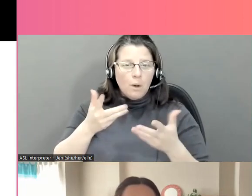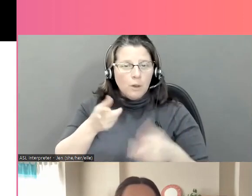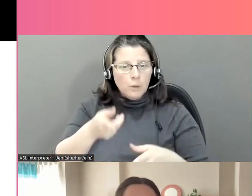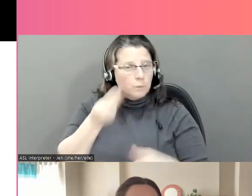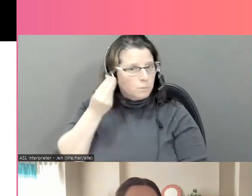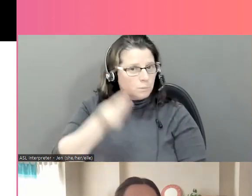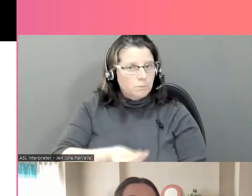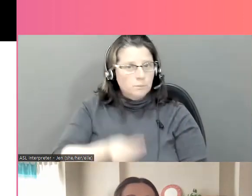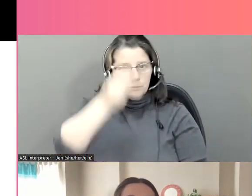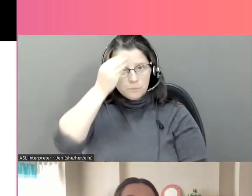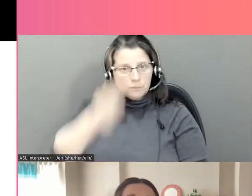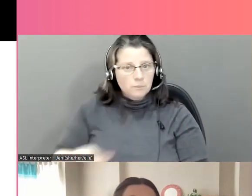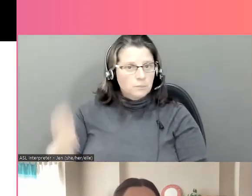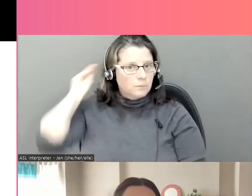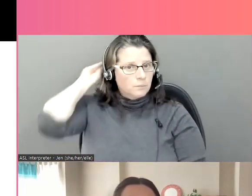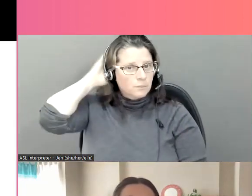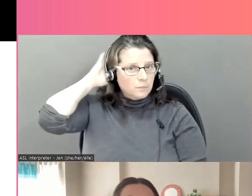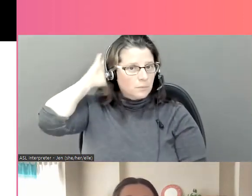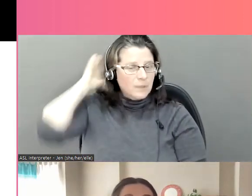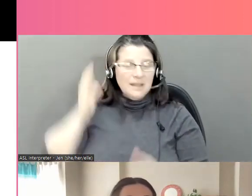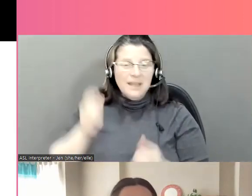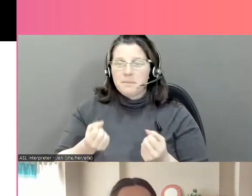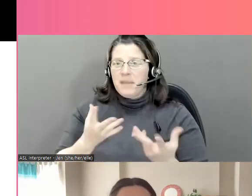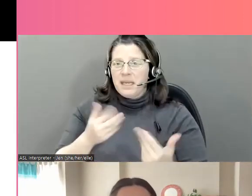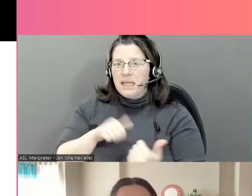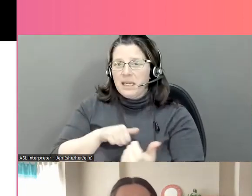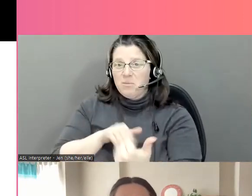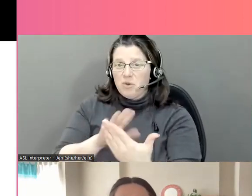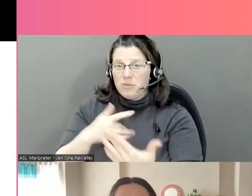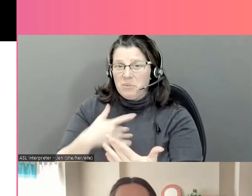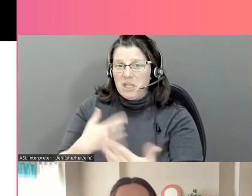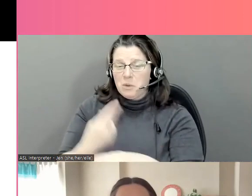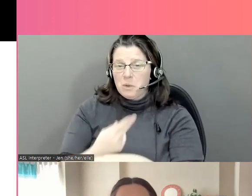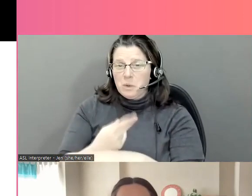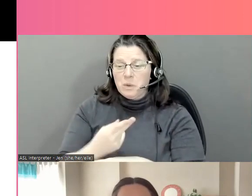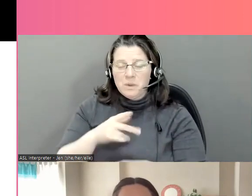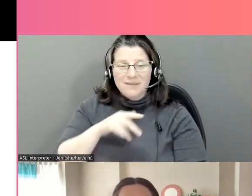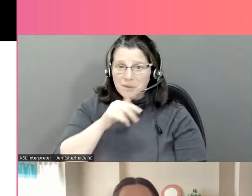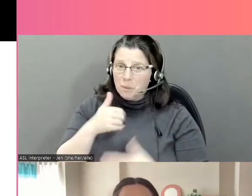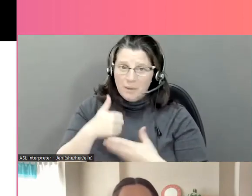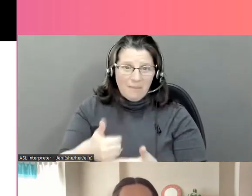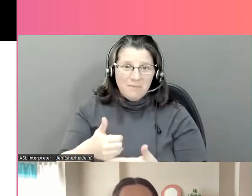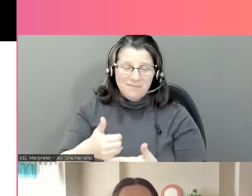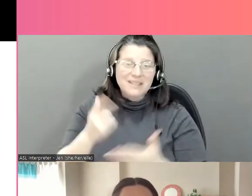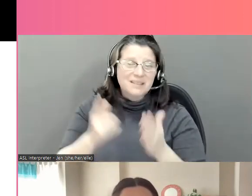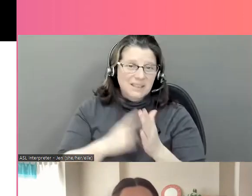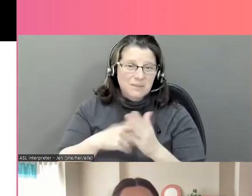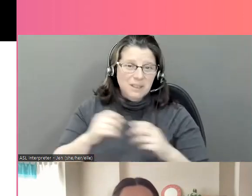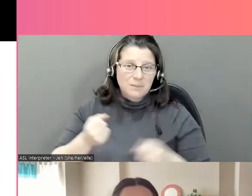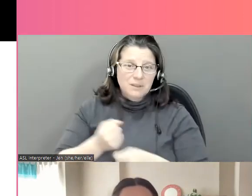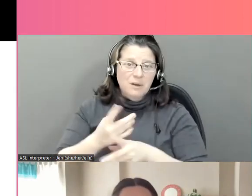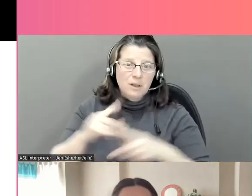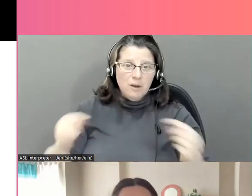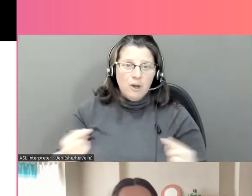À l'heure actuelle, plusieurs approches éducatives pour les jeunes n'aident pas pour même causer du tort. Donc, il faut